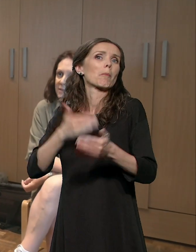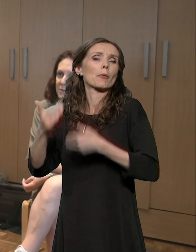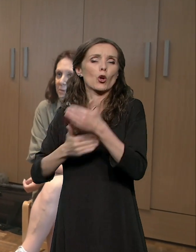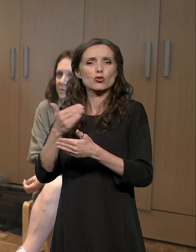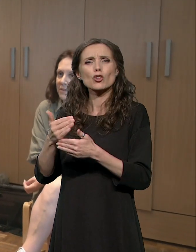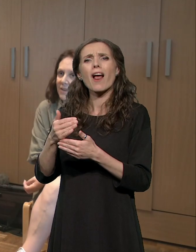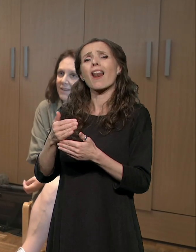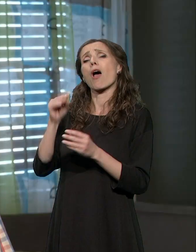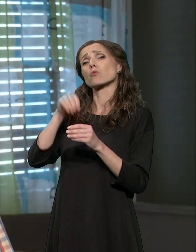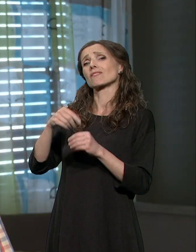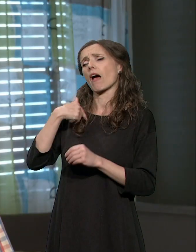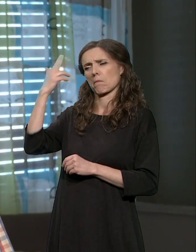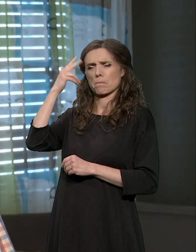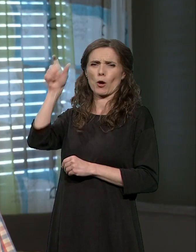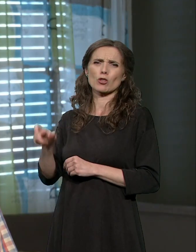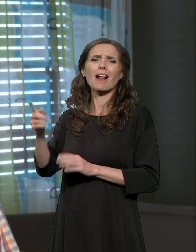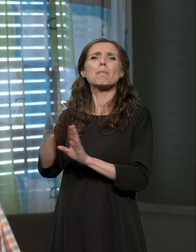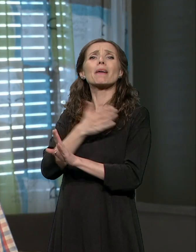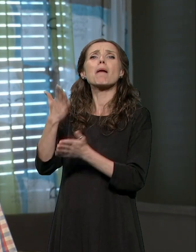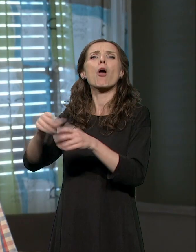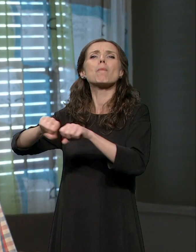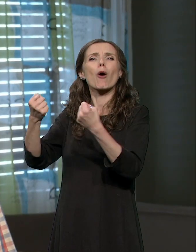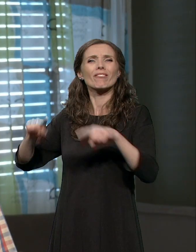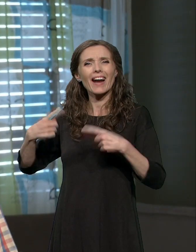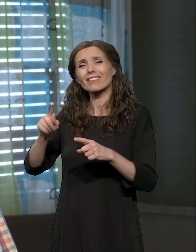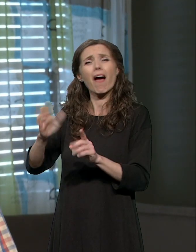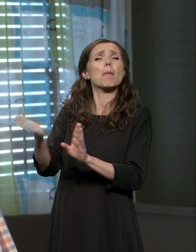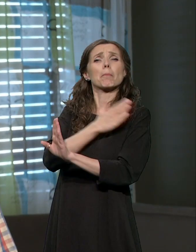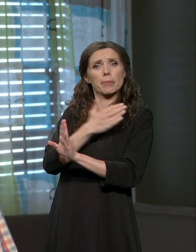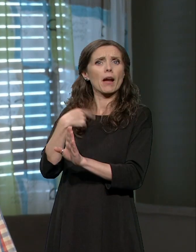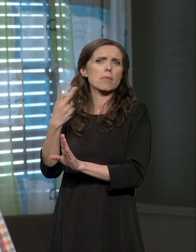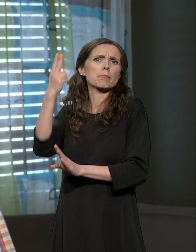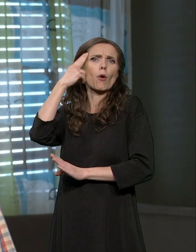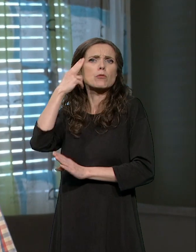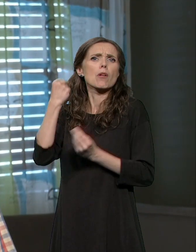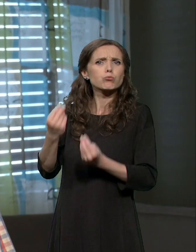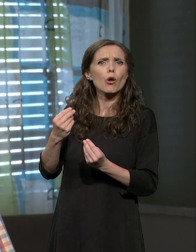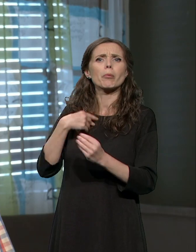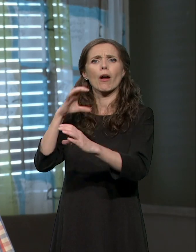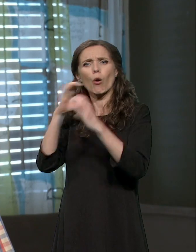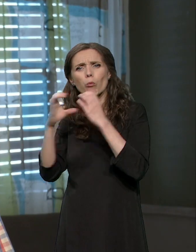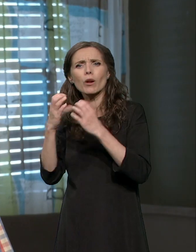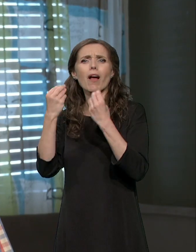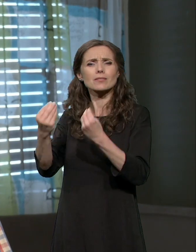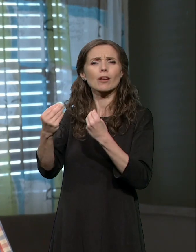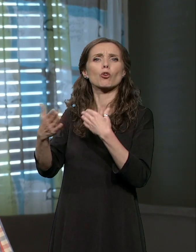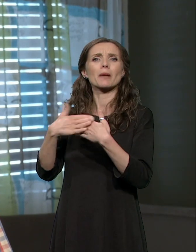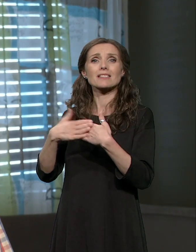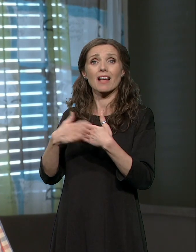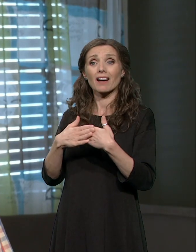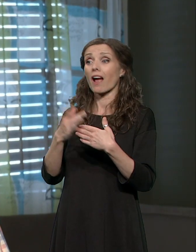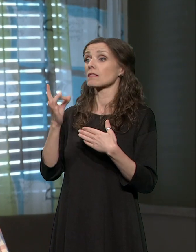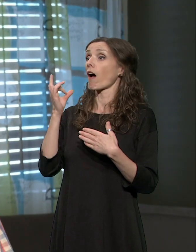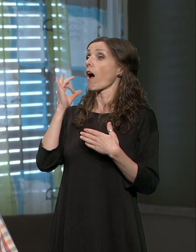i pre njegove povrede. Imali smo dobru komunikaciju, dobru saradnju. I jednostavno, kada